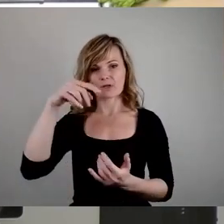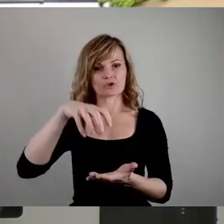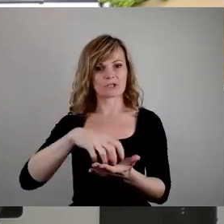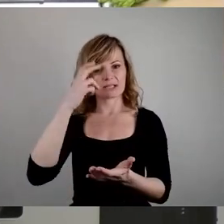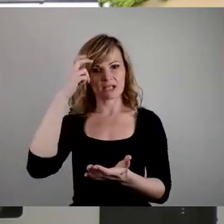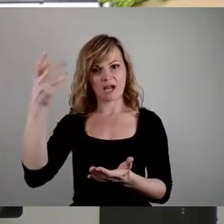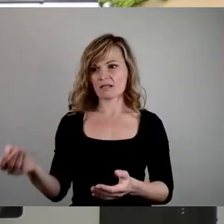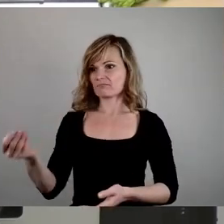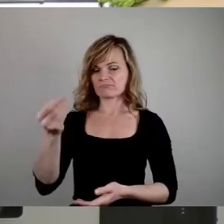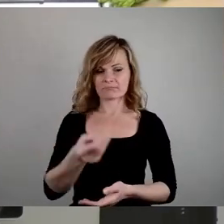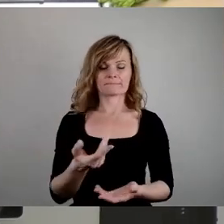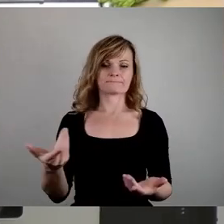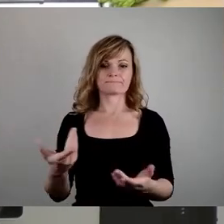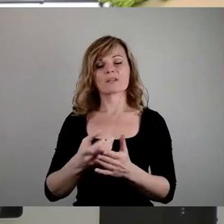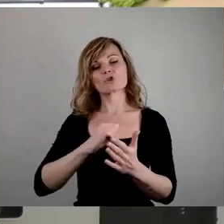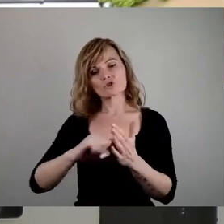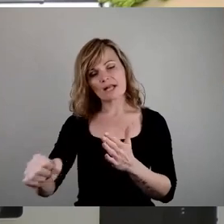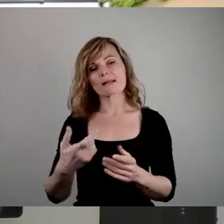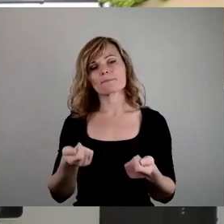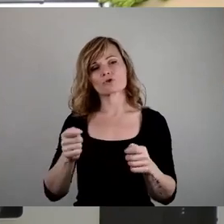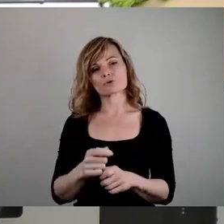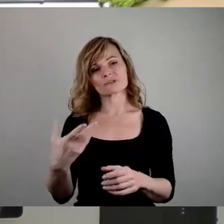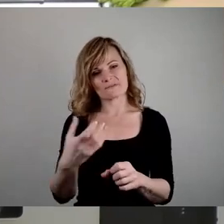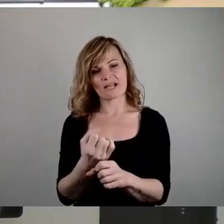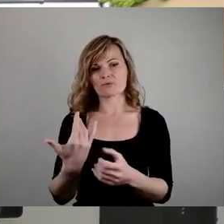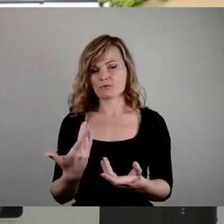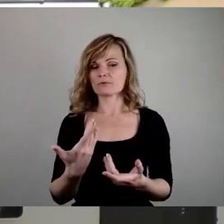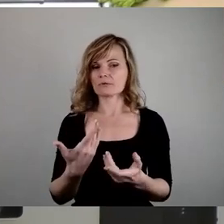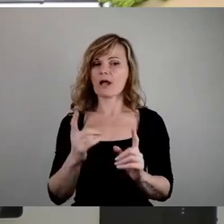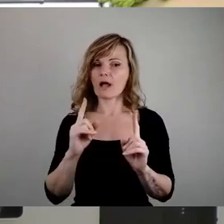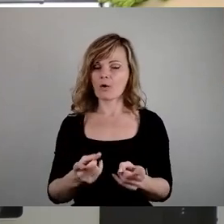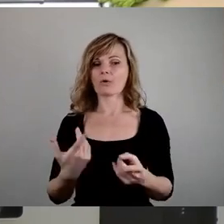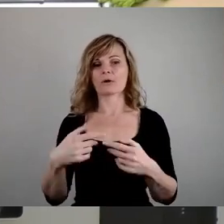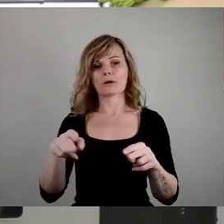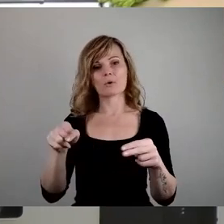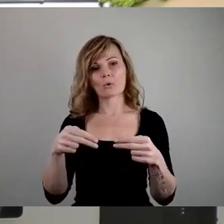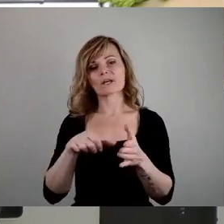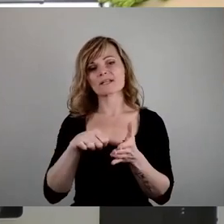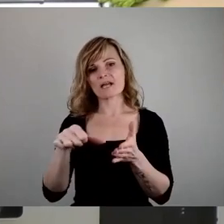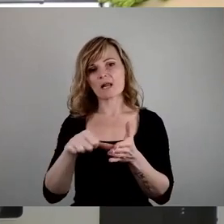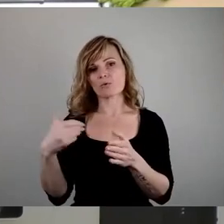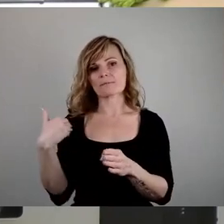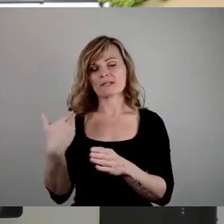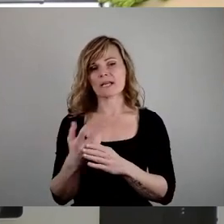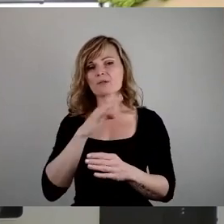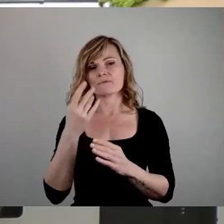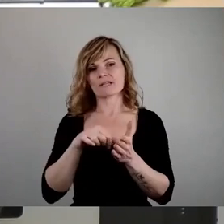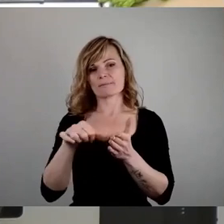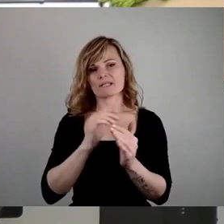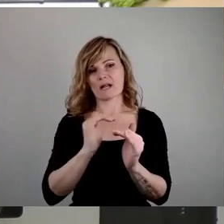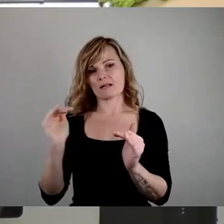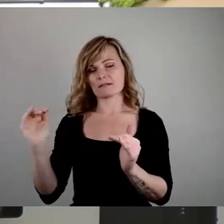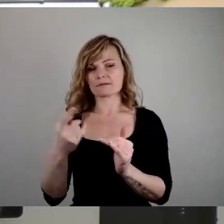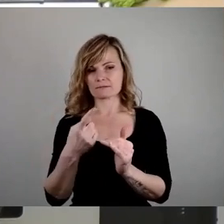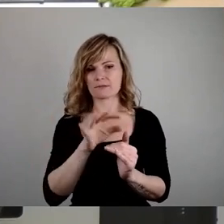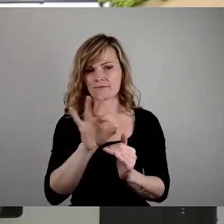damit wir auch jetzt zu einer schnellen Beschlussfassung kommen und damit auch entsprechend zu einer Rückzahlung der bisher höheren